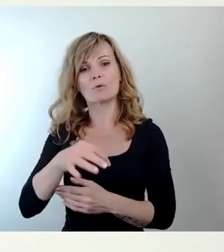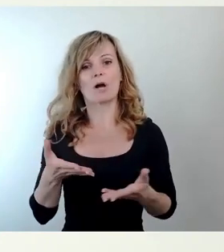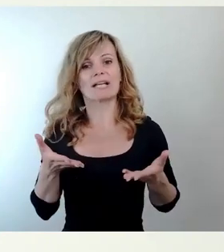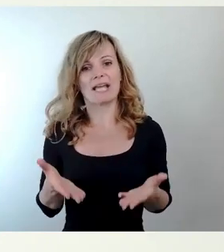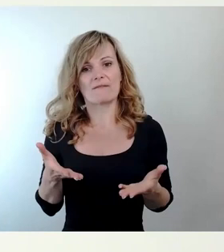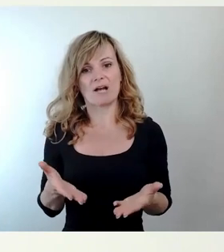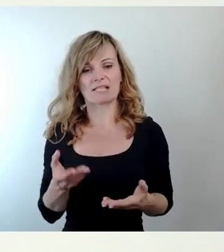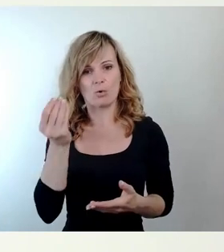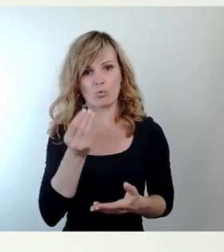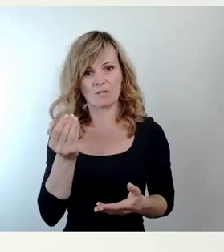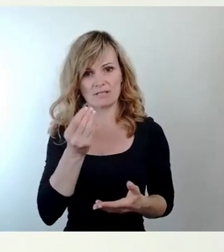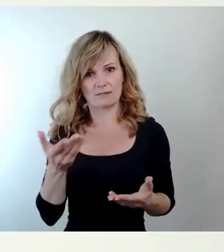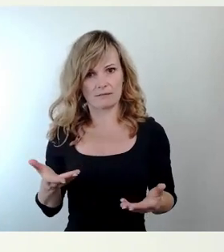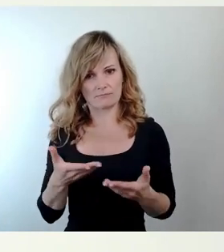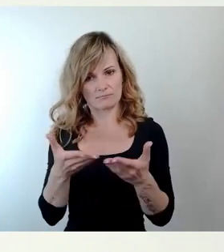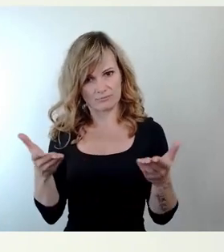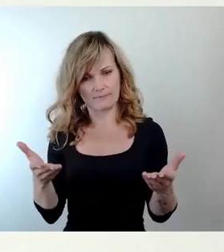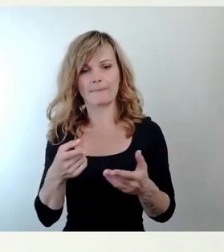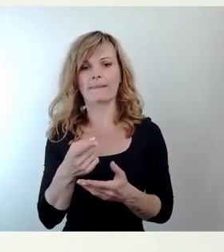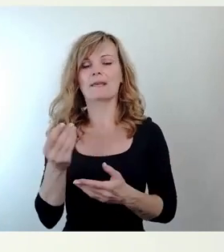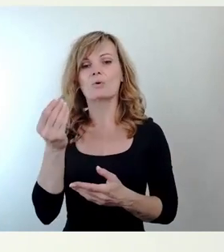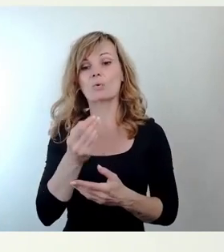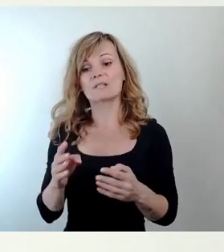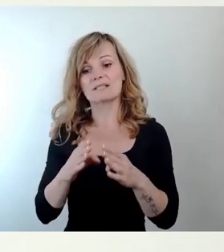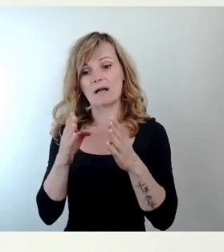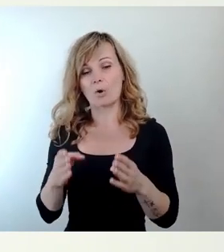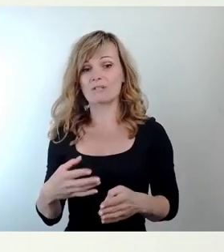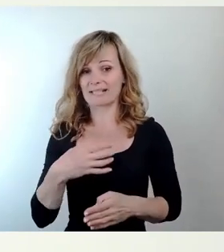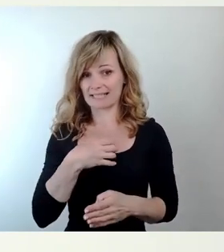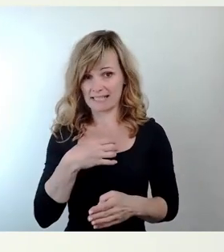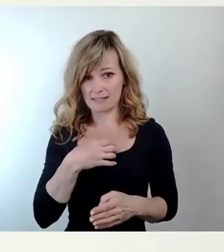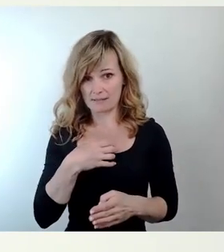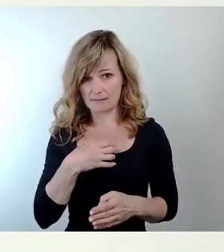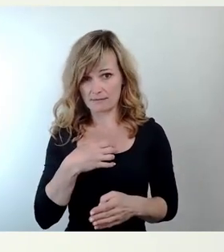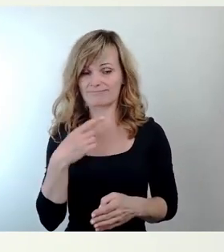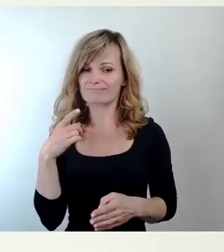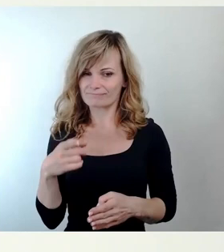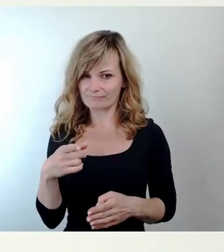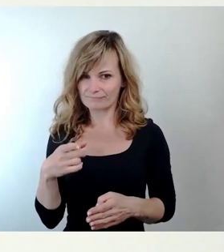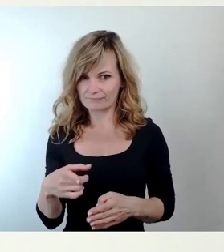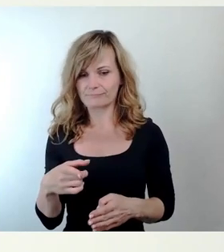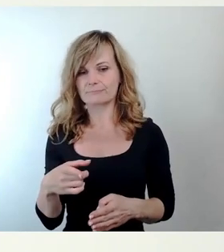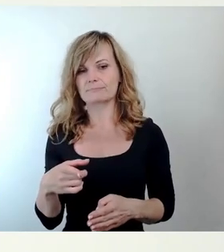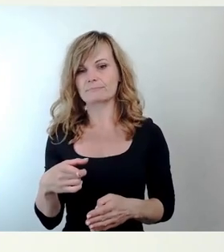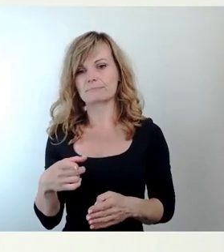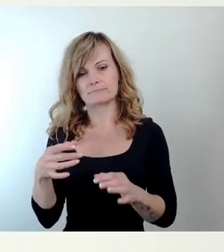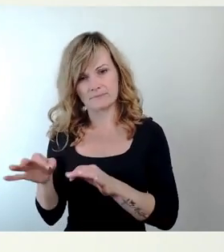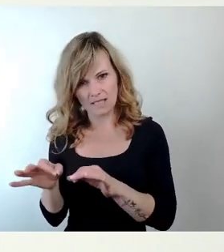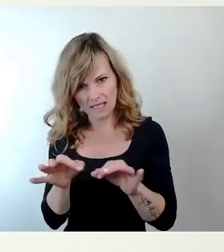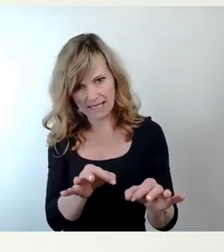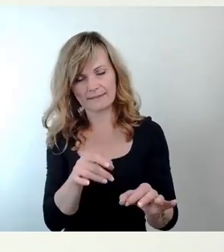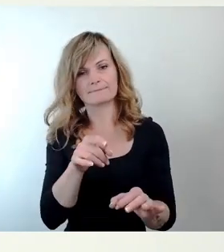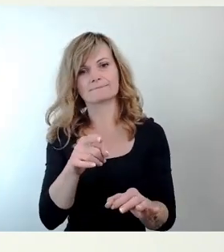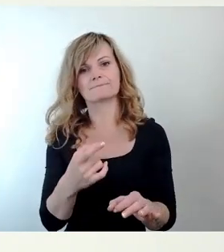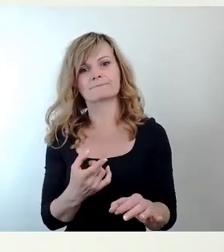das heißt, das Kunsthaus Dresden wird das Objekt künftig nutzen und seinen derzeitigen